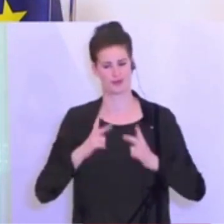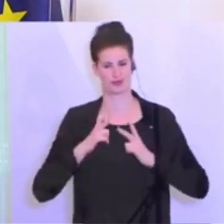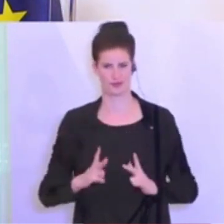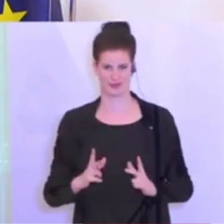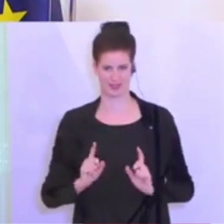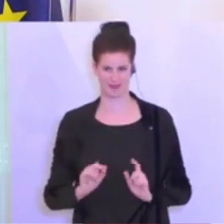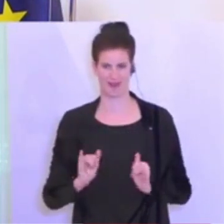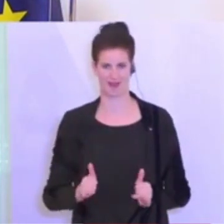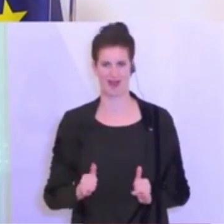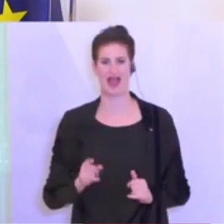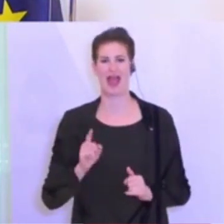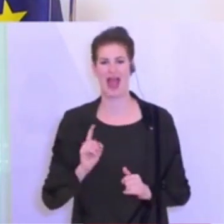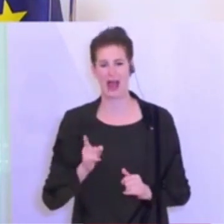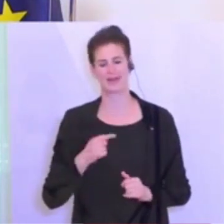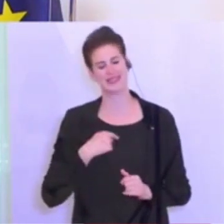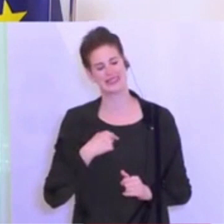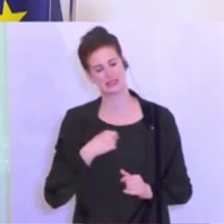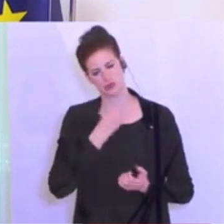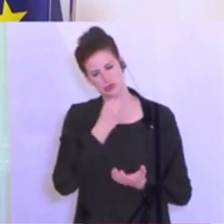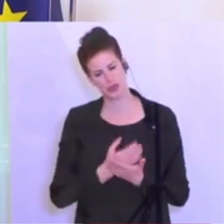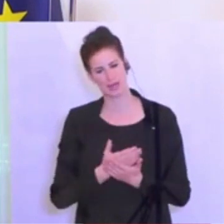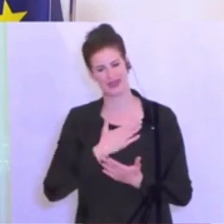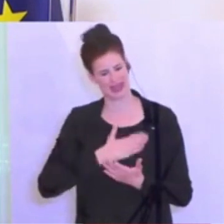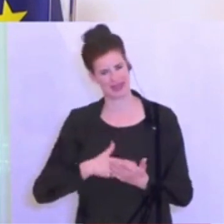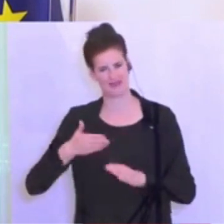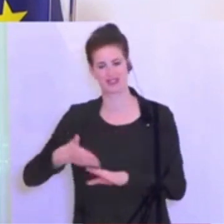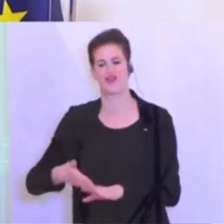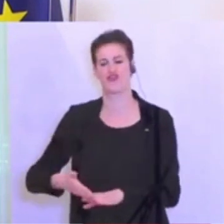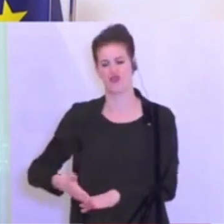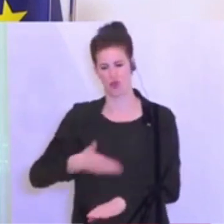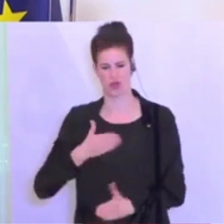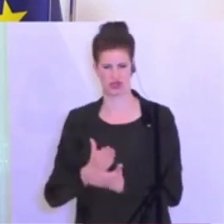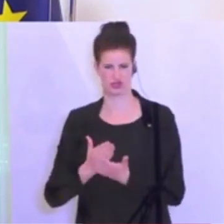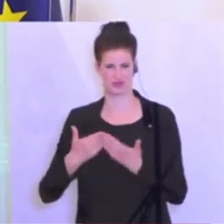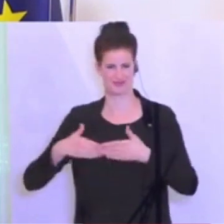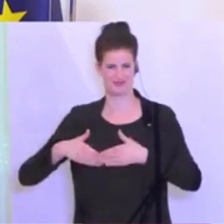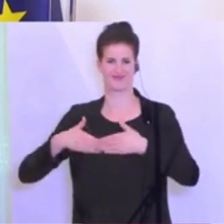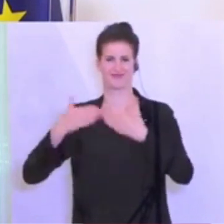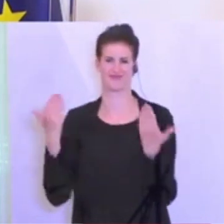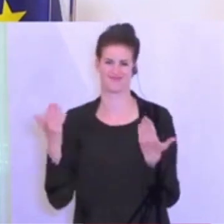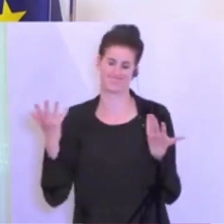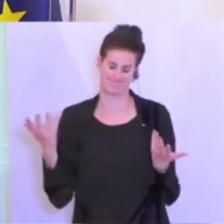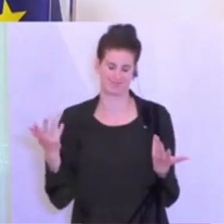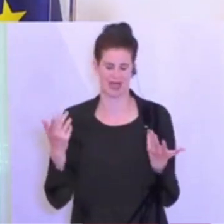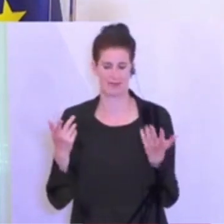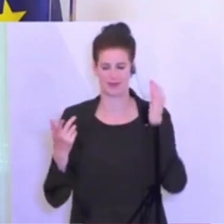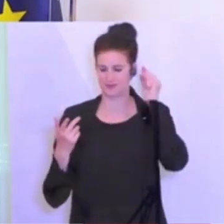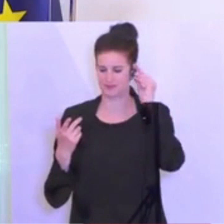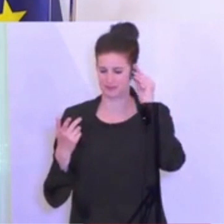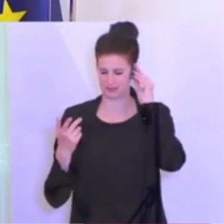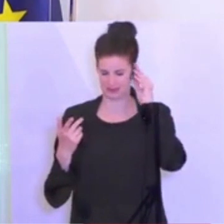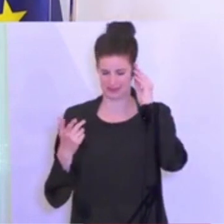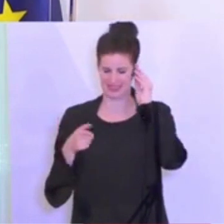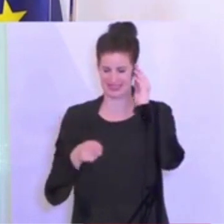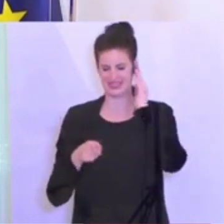verhehle nicht, dass wir gerne früher die Grenze geöffnet hätten. Das war eine Entscheidung, die wir dann gemeinsam mit Deutschland getroffen haben